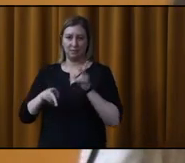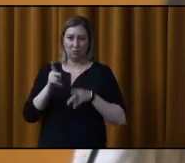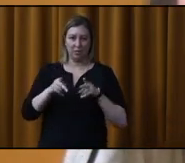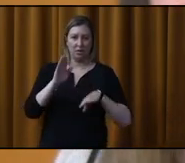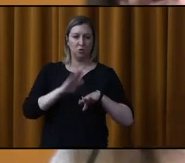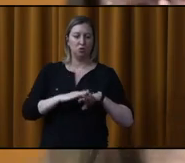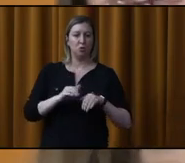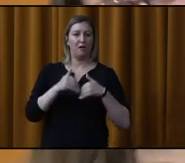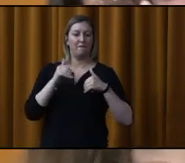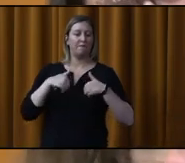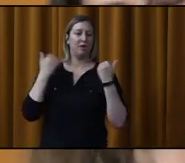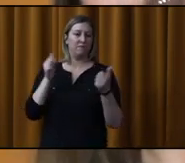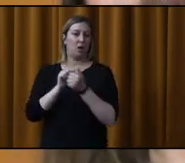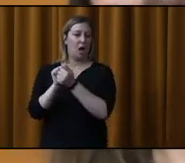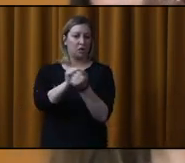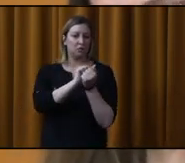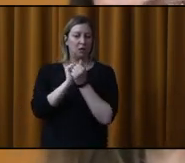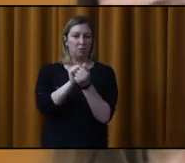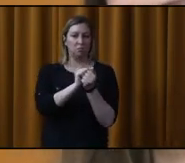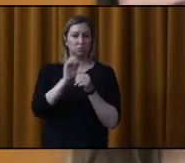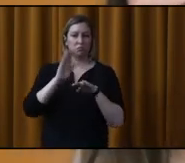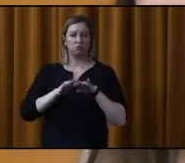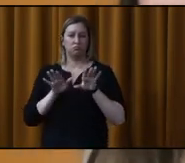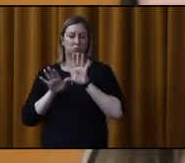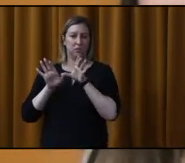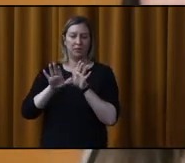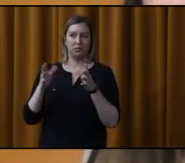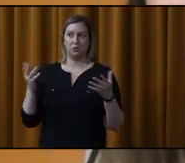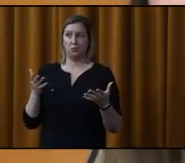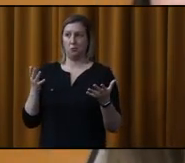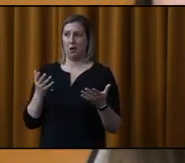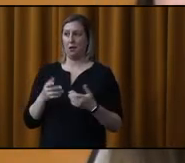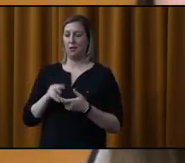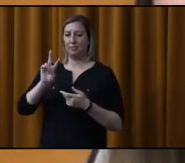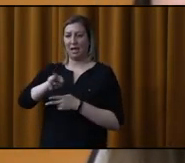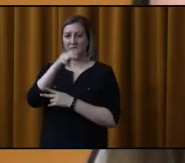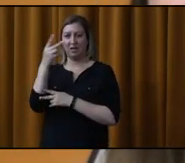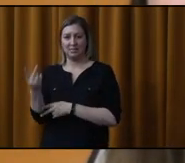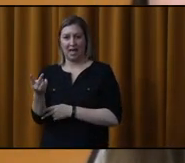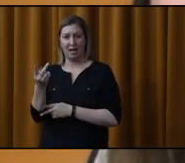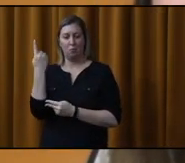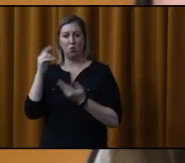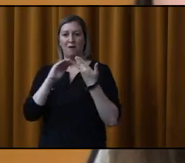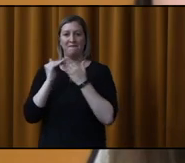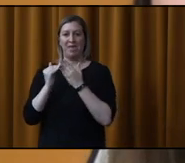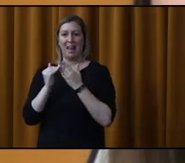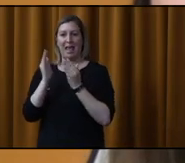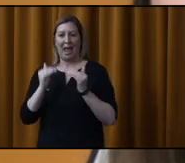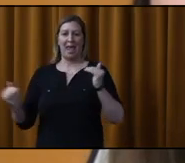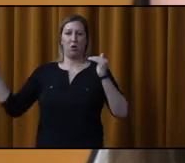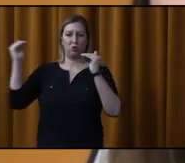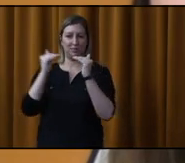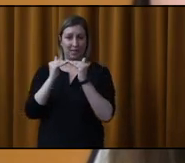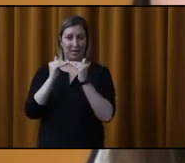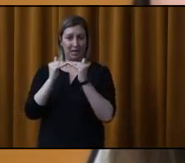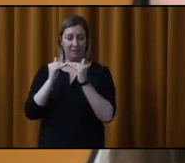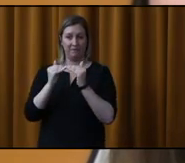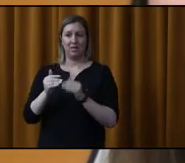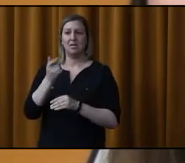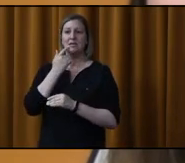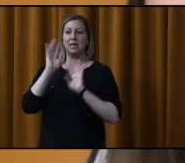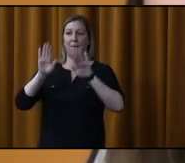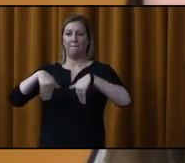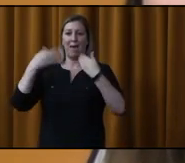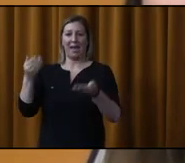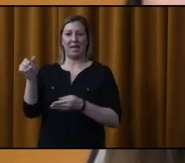le vivre ensemble, dans le cadre de la stratégie transversale pour une ville inclusive, et de désigner Marie-Angéline